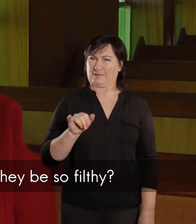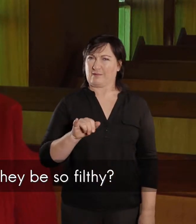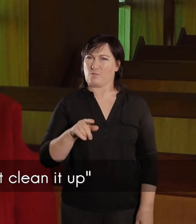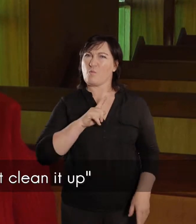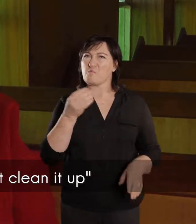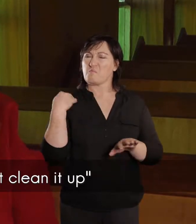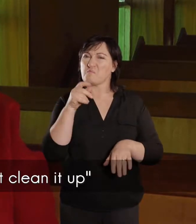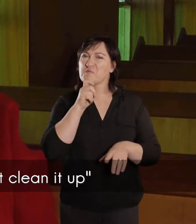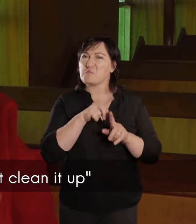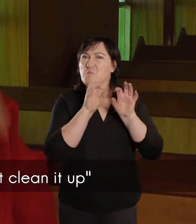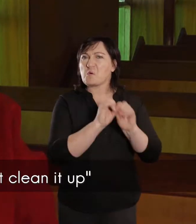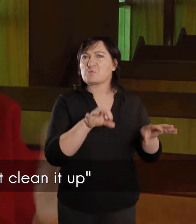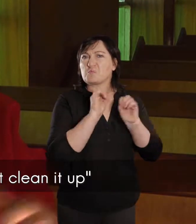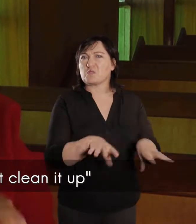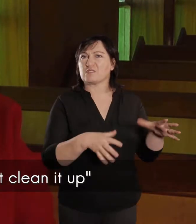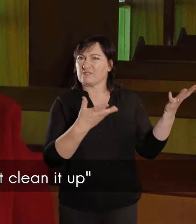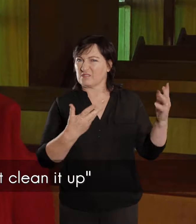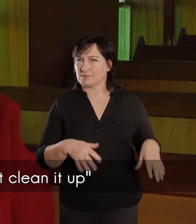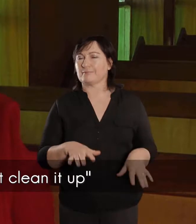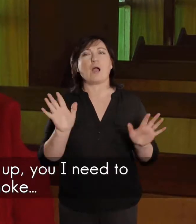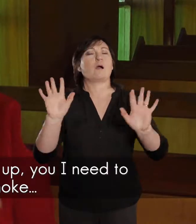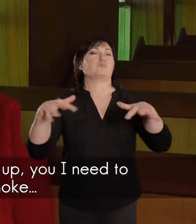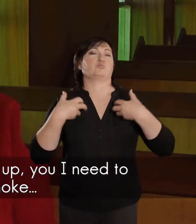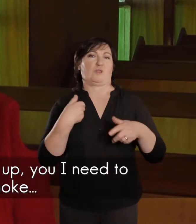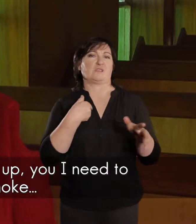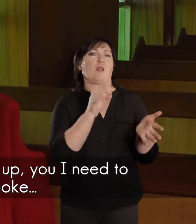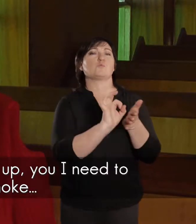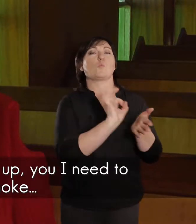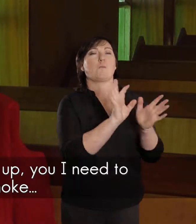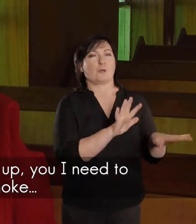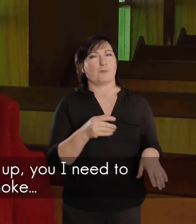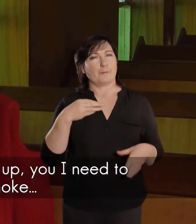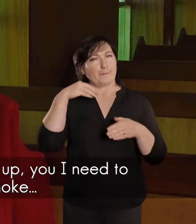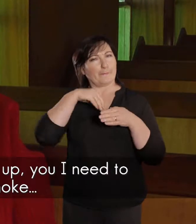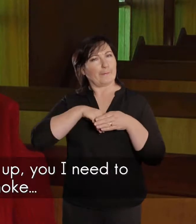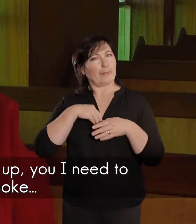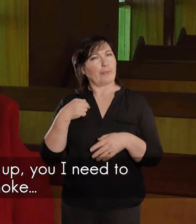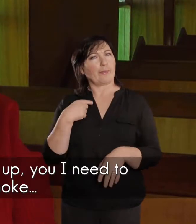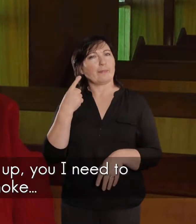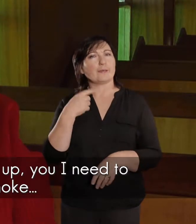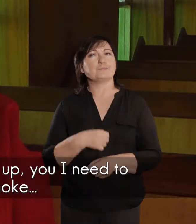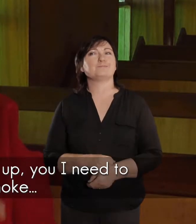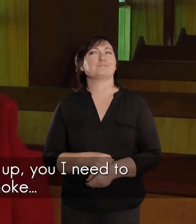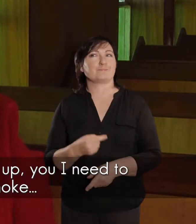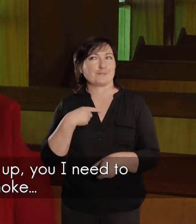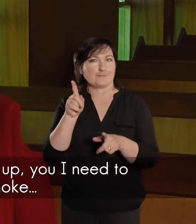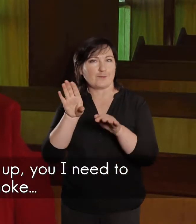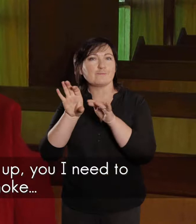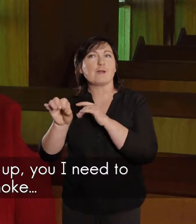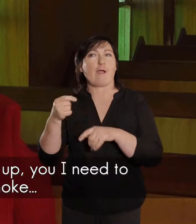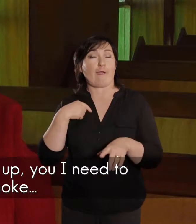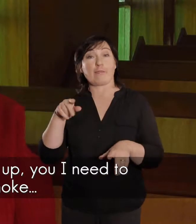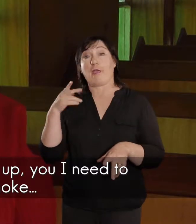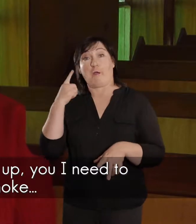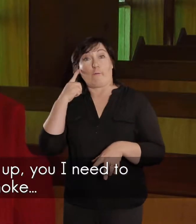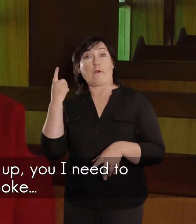ek, ek sê toe mama los, maar ek maak het maar een skoen, maar hier binnen net ding, vir jou moet ek uitvang, ek het al gehoord, jy rook, jou ga ek